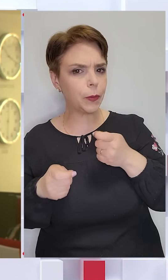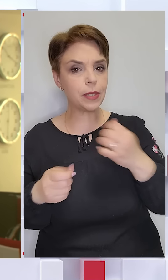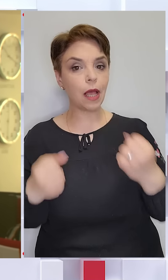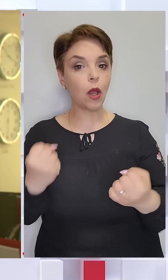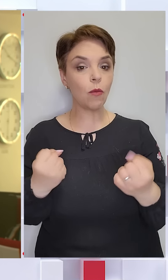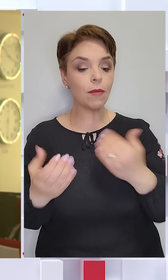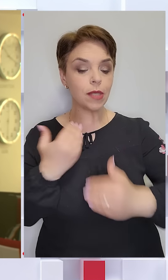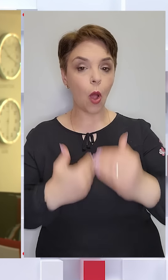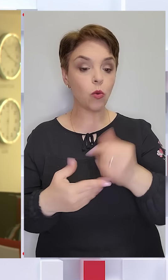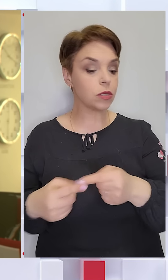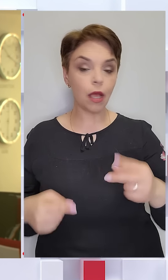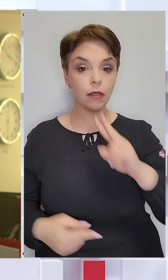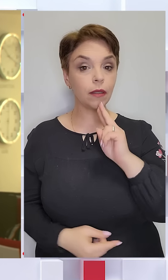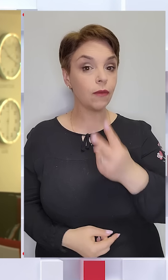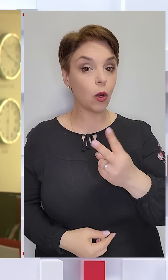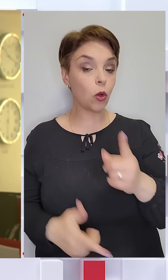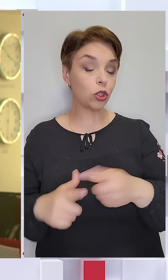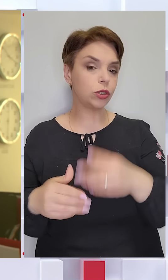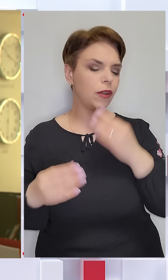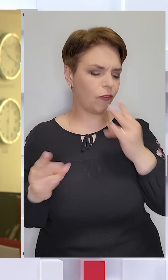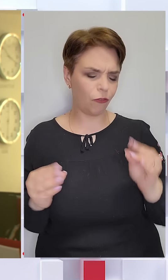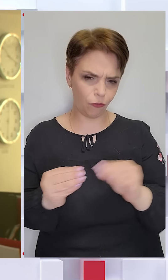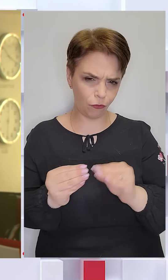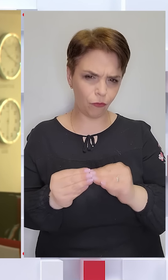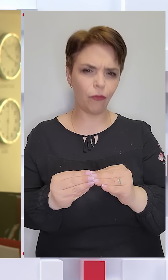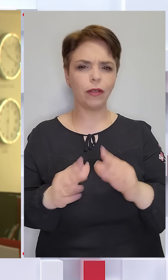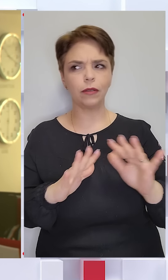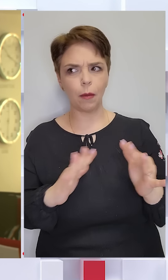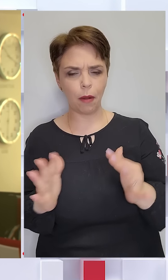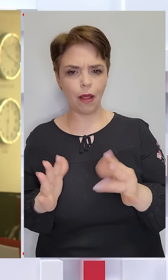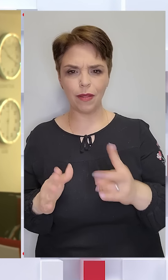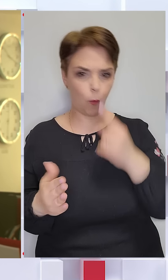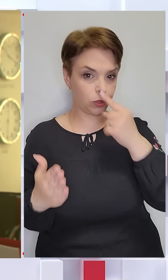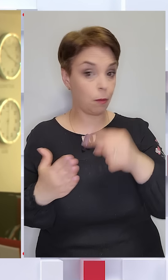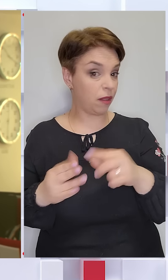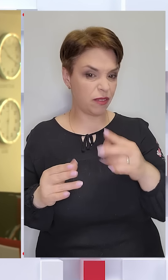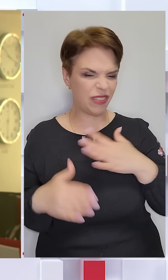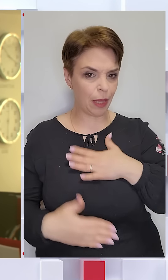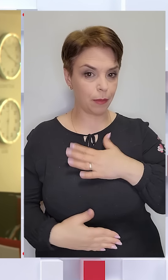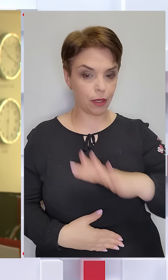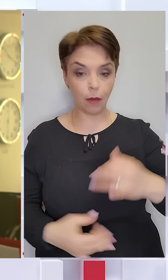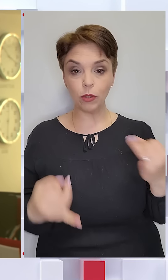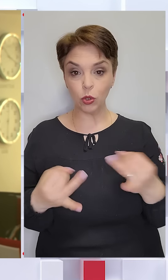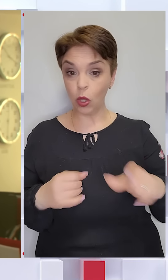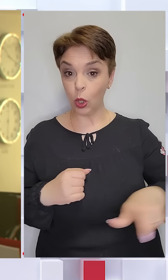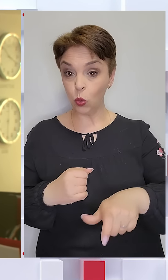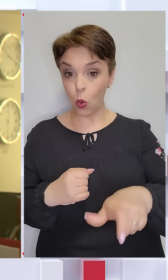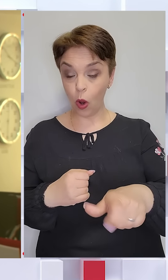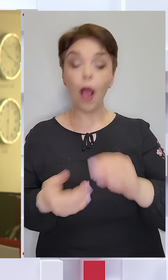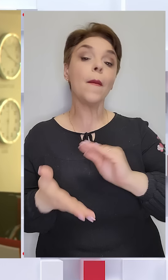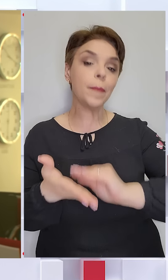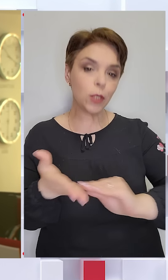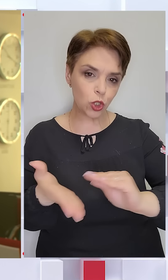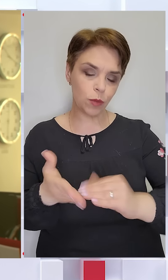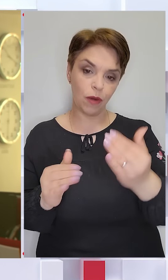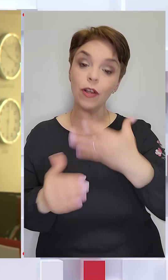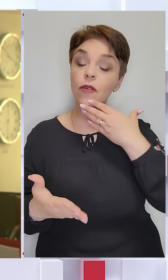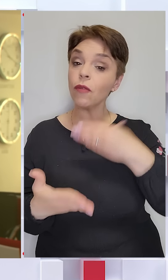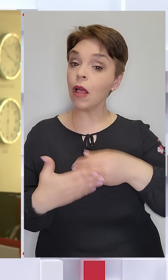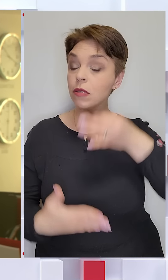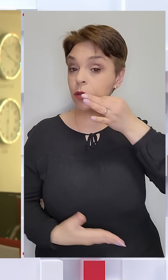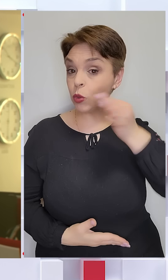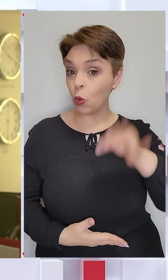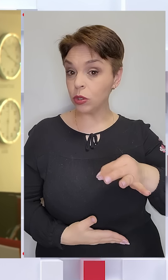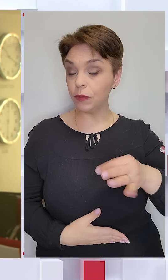кермом за останні два роки? Чиї досі час від часу втрапляєте у неприємні історії на автошляхах? Пишіть про ваш власний